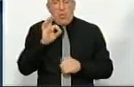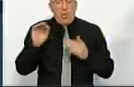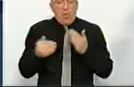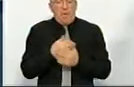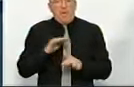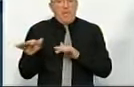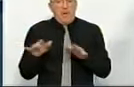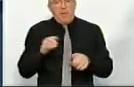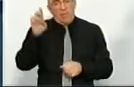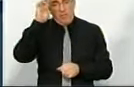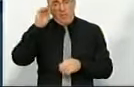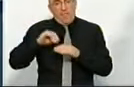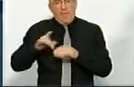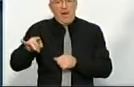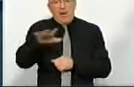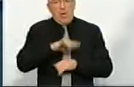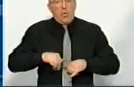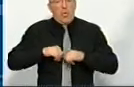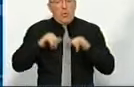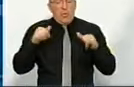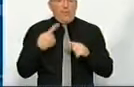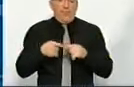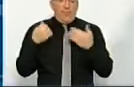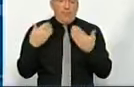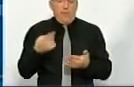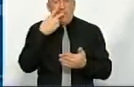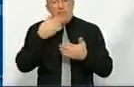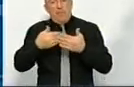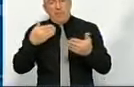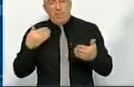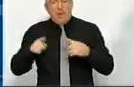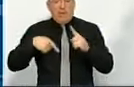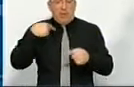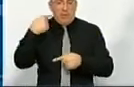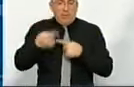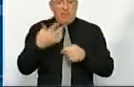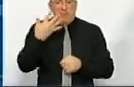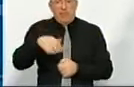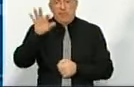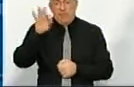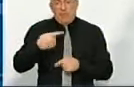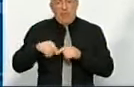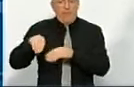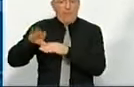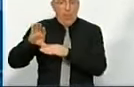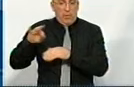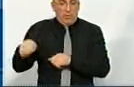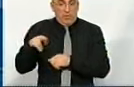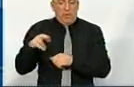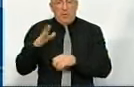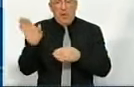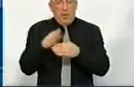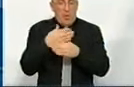механізм Державного фонду оригінального розвитку. Так ось, там передбачається наступним чином, що 50% цього фонду мають